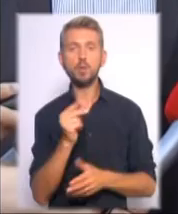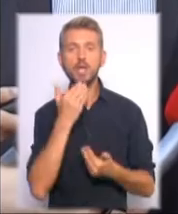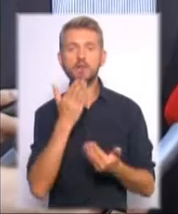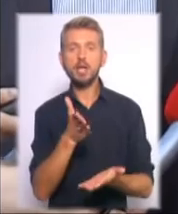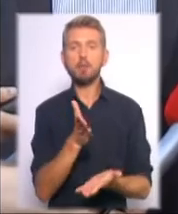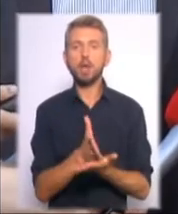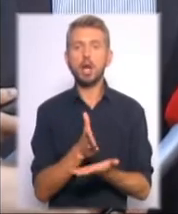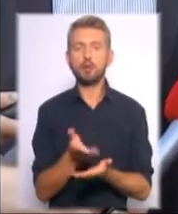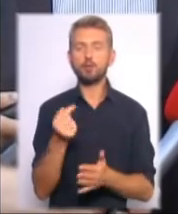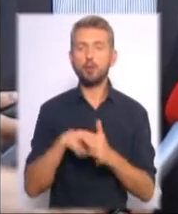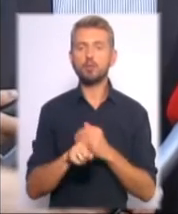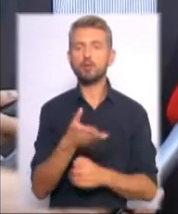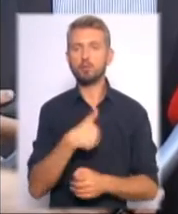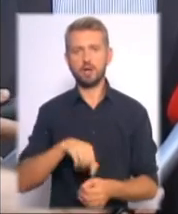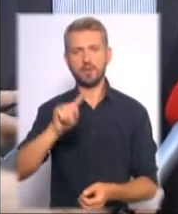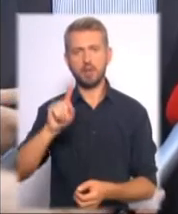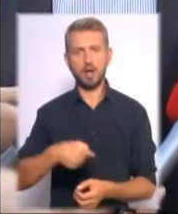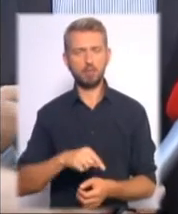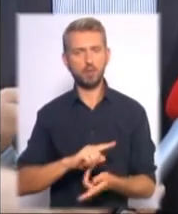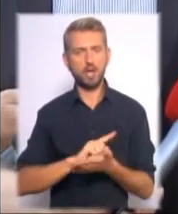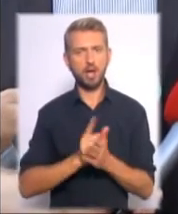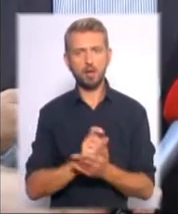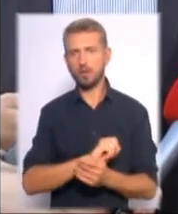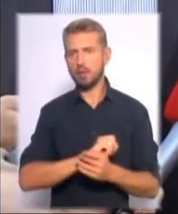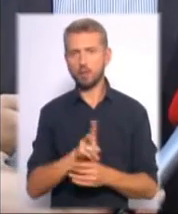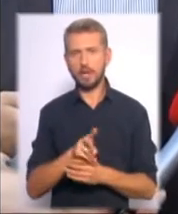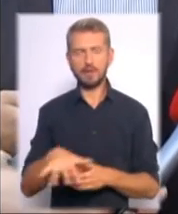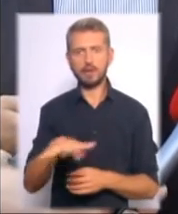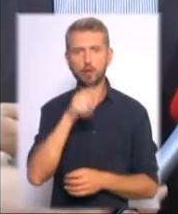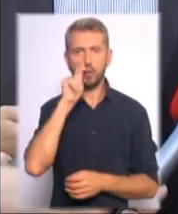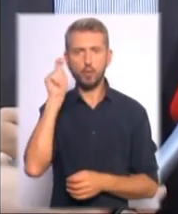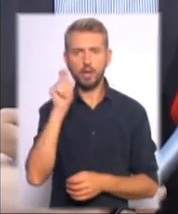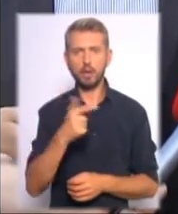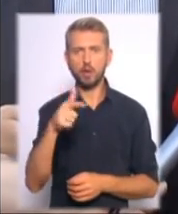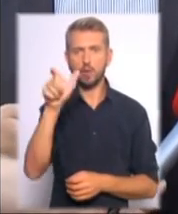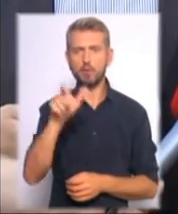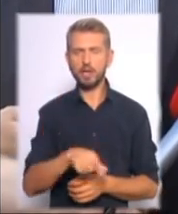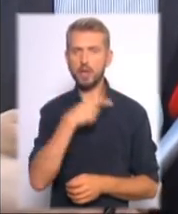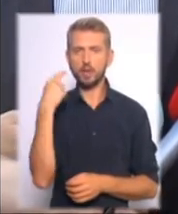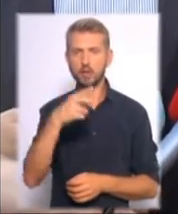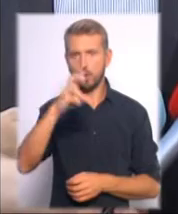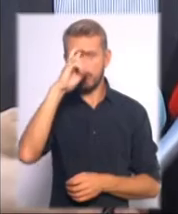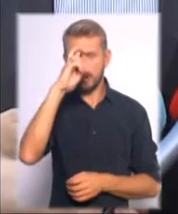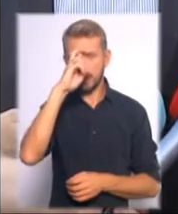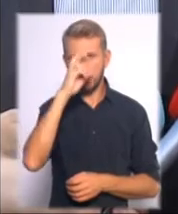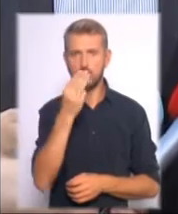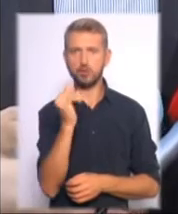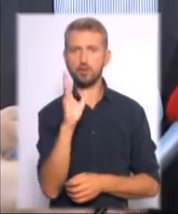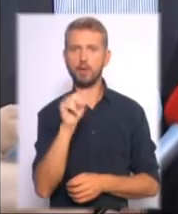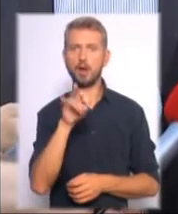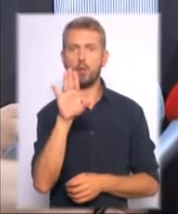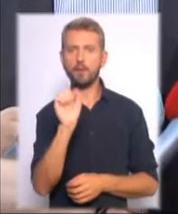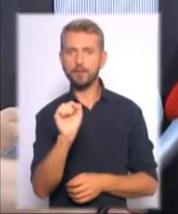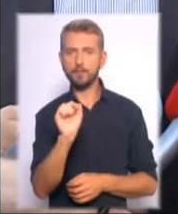полягає в тому, що ми вимагаємо негайної депортації з території України. Громадянина Російської Федерації Шувалова,